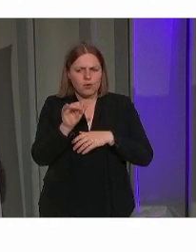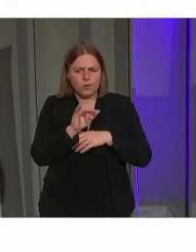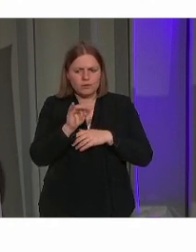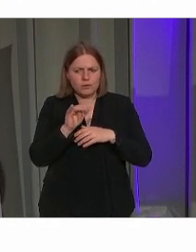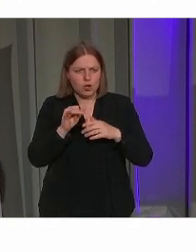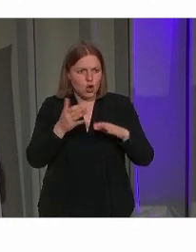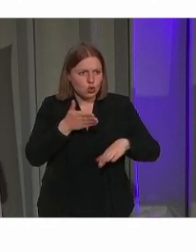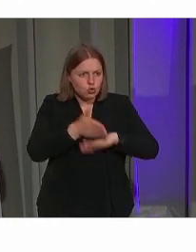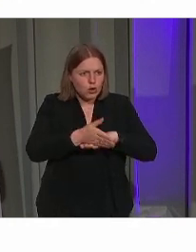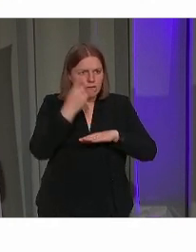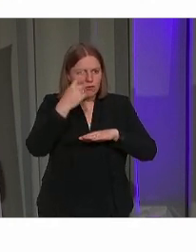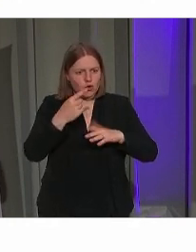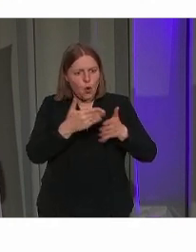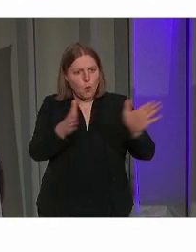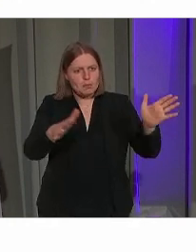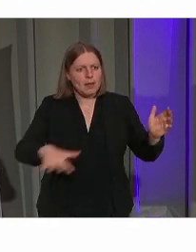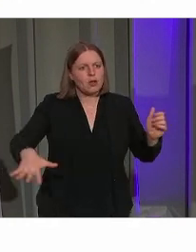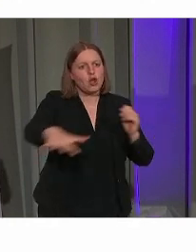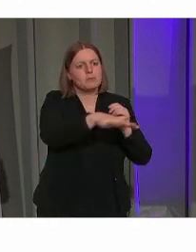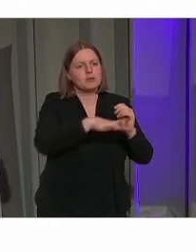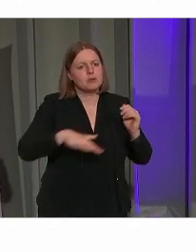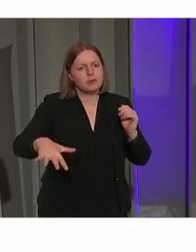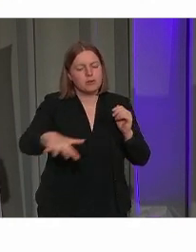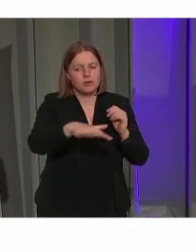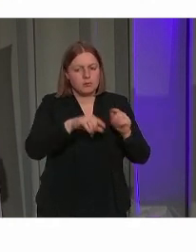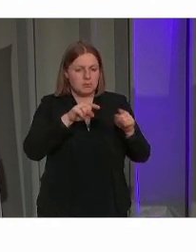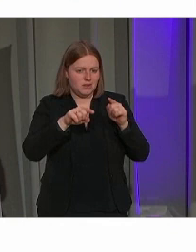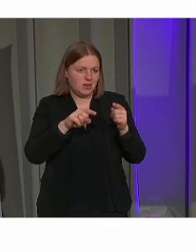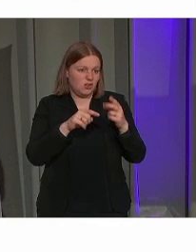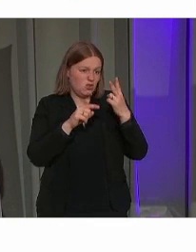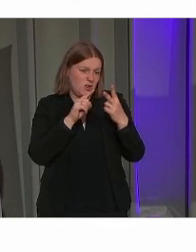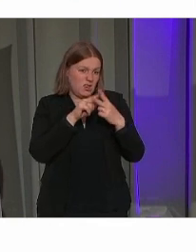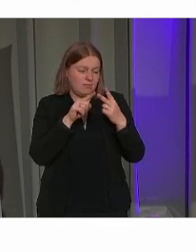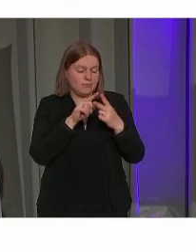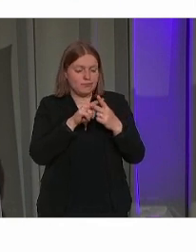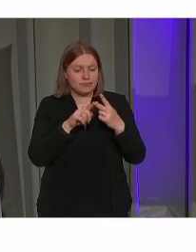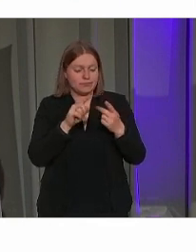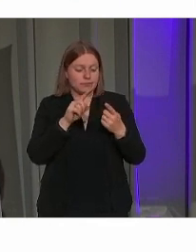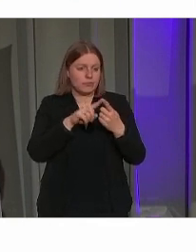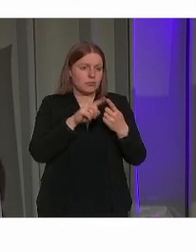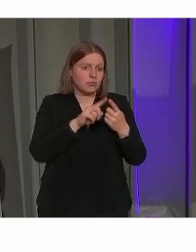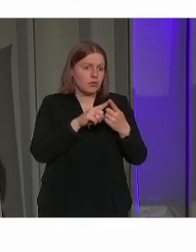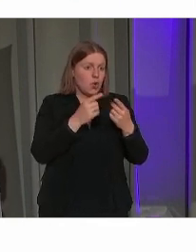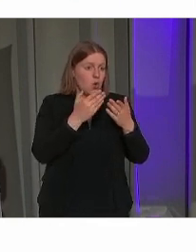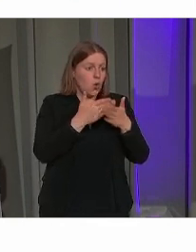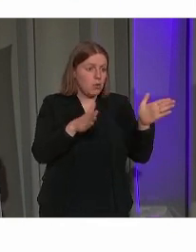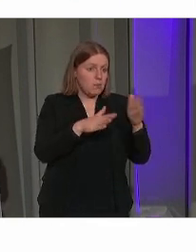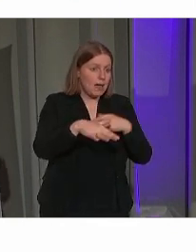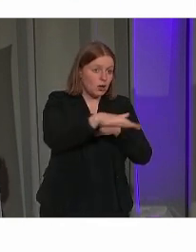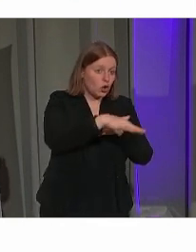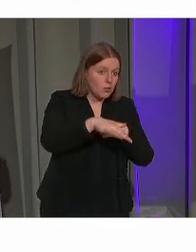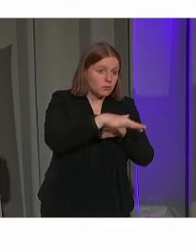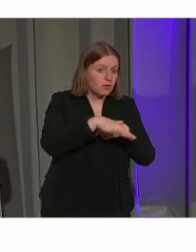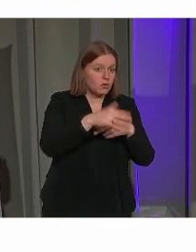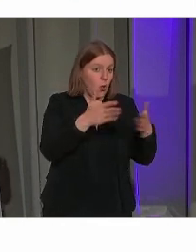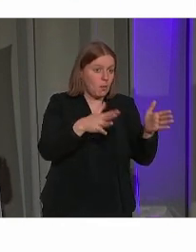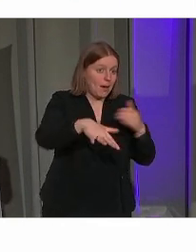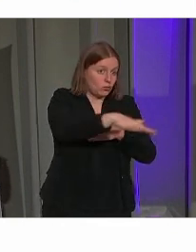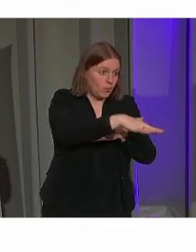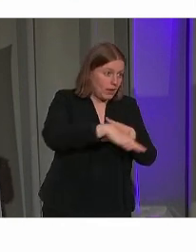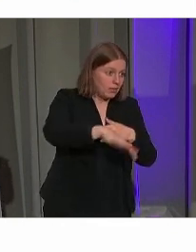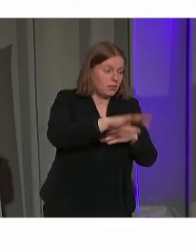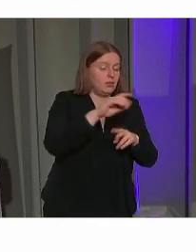publieke ruimte. En houdelijk gaat dat eigenlijk over twee zaken. Enerzijds rond openbare ruimte, openbaar domein.